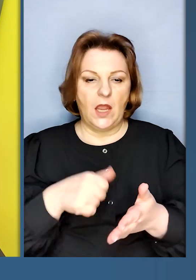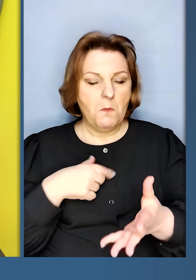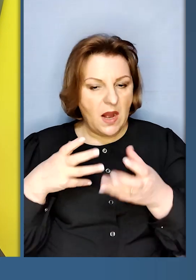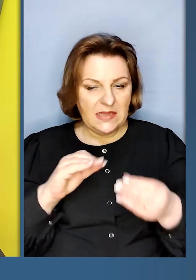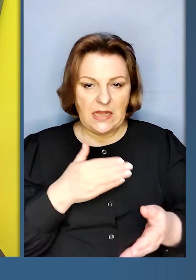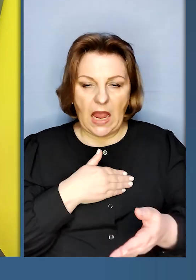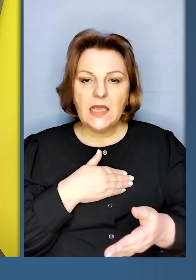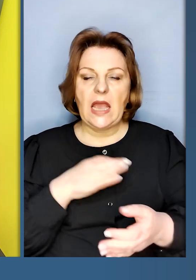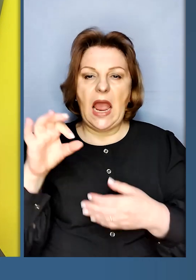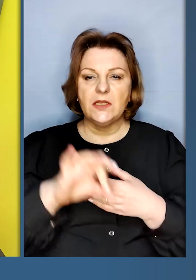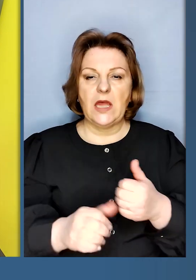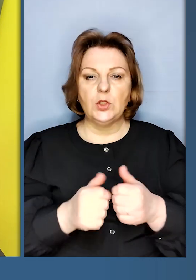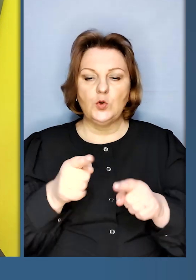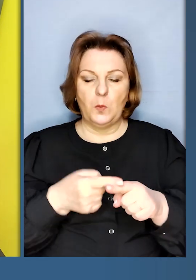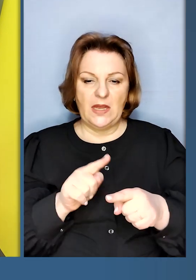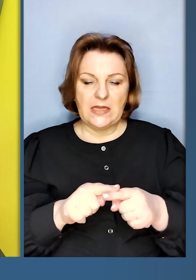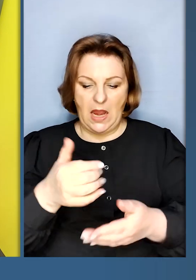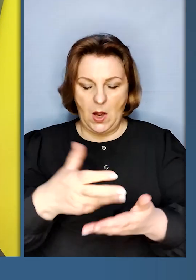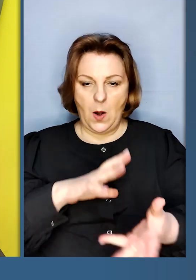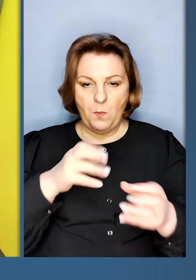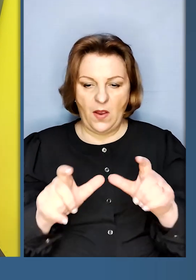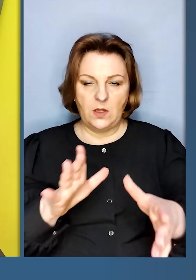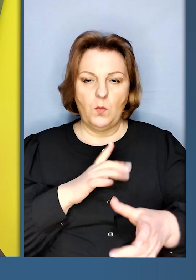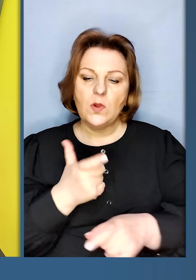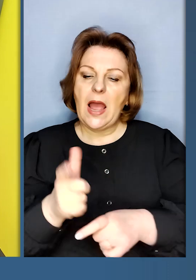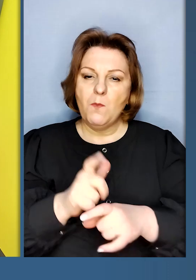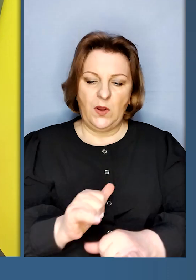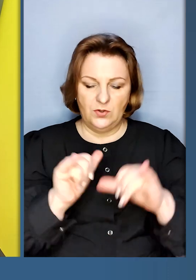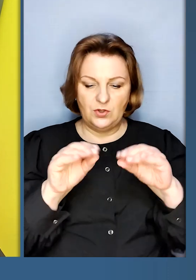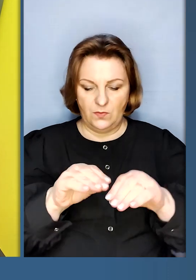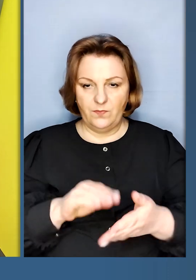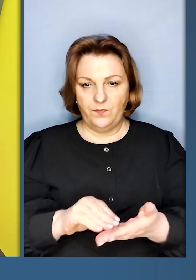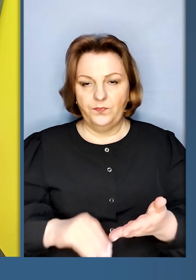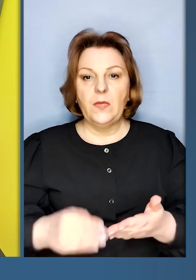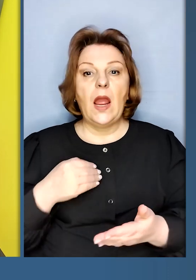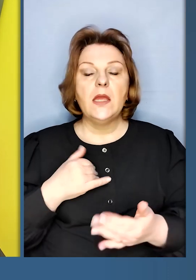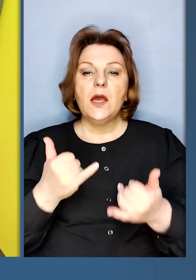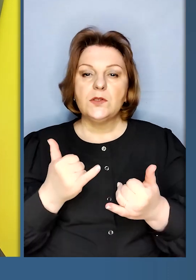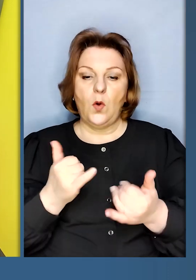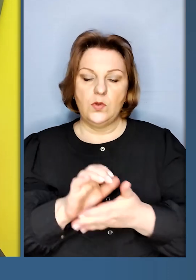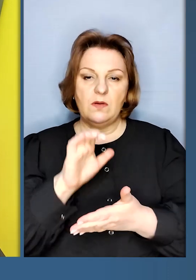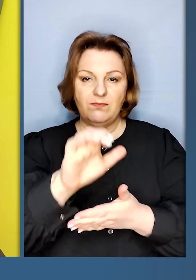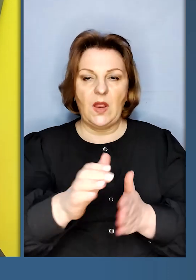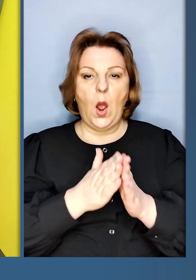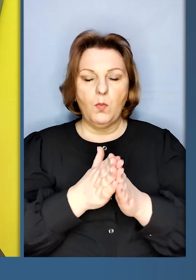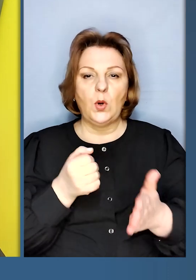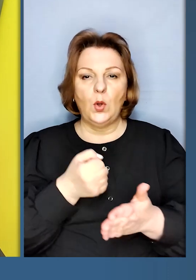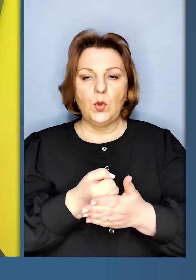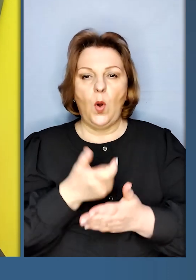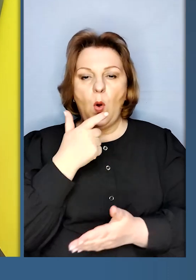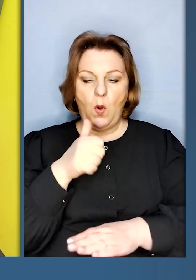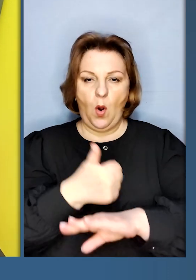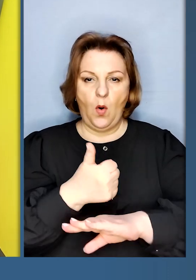союзників, щоб цей пакет був якнайбільш розбудований. Сьогодні я ще скерую прохання